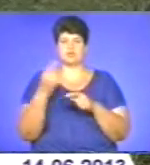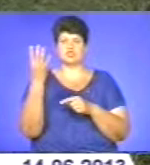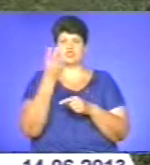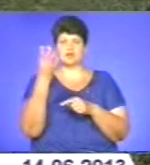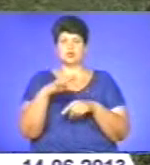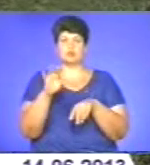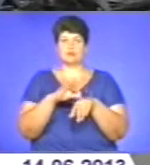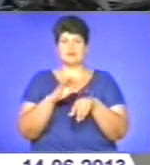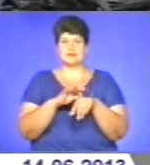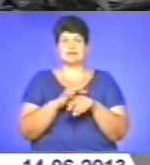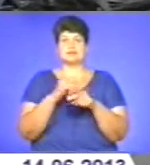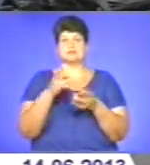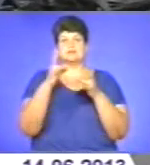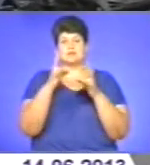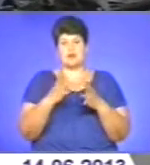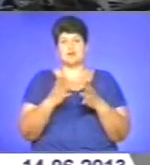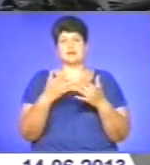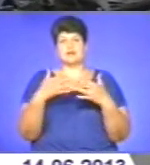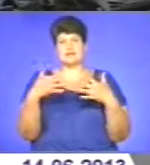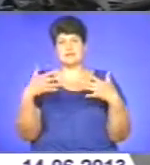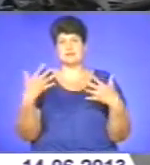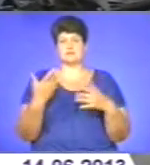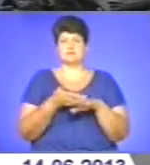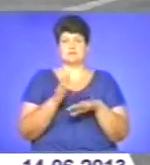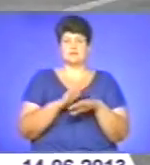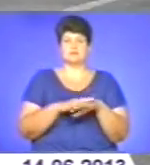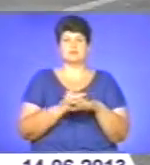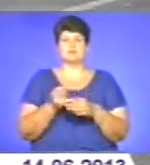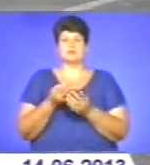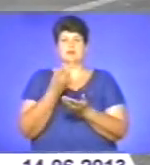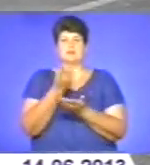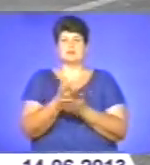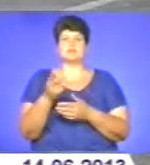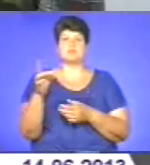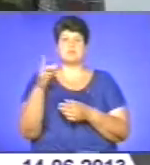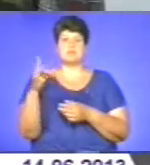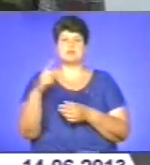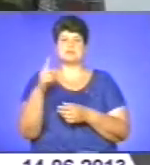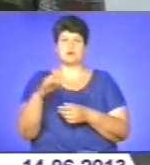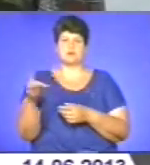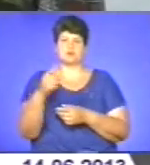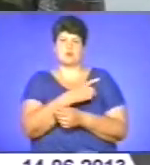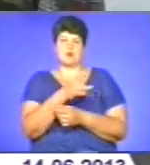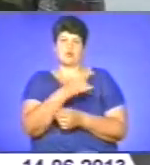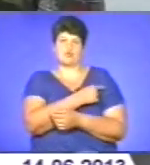потерпілих з травмами різної тяжкості госпіталізовані до Зборазької районної лікарні. Триває розслідування.